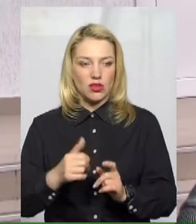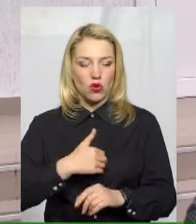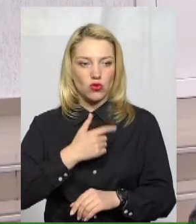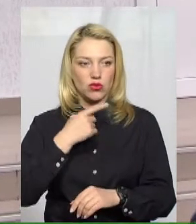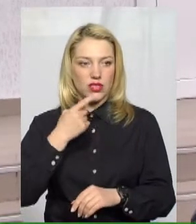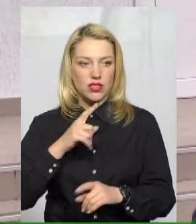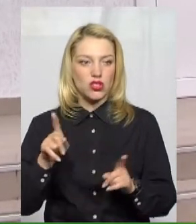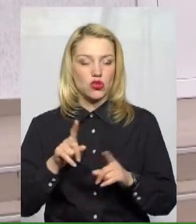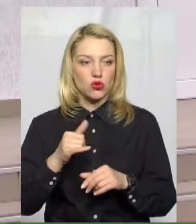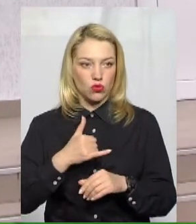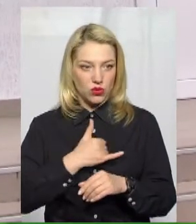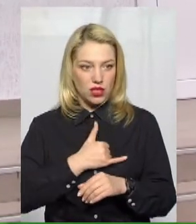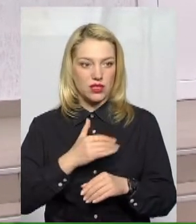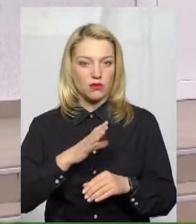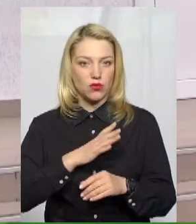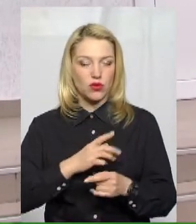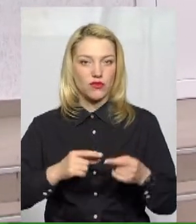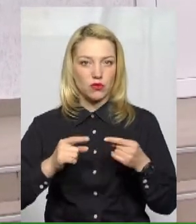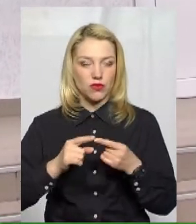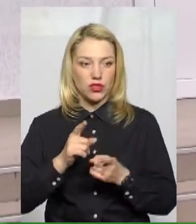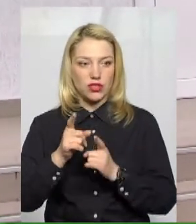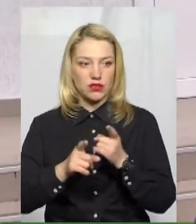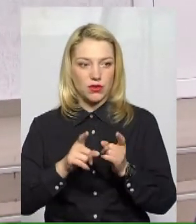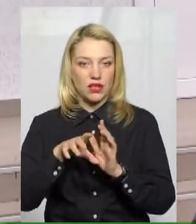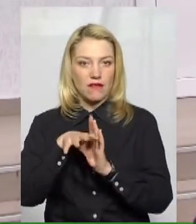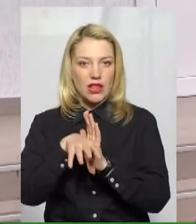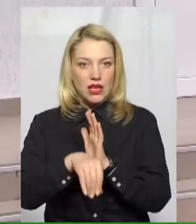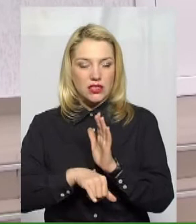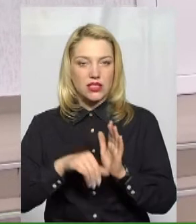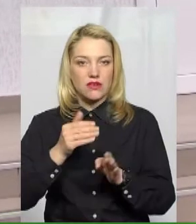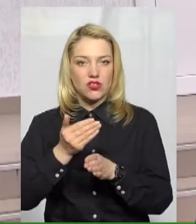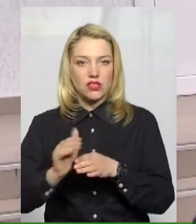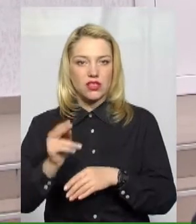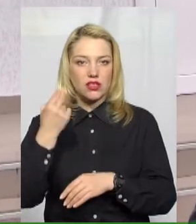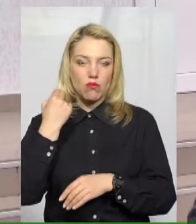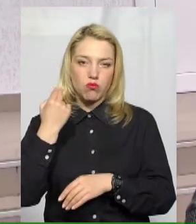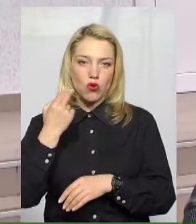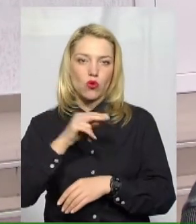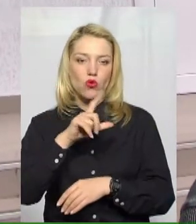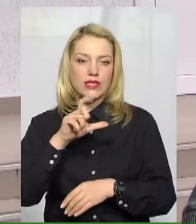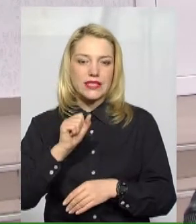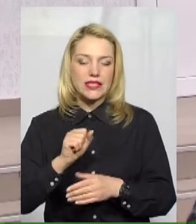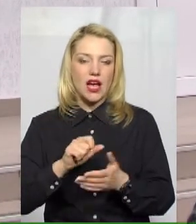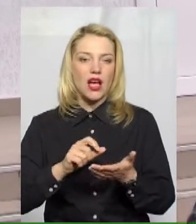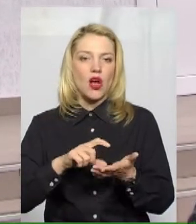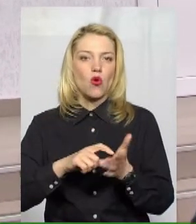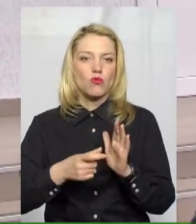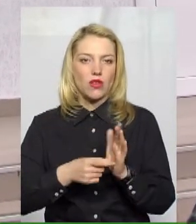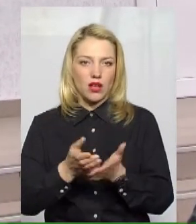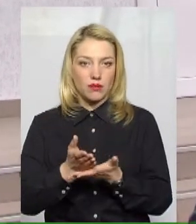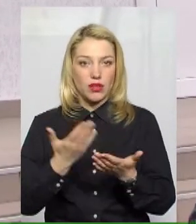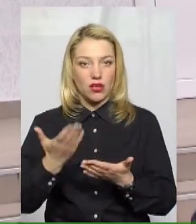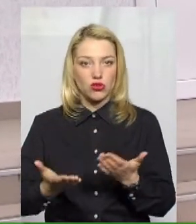були відповідні зміни внесені в частині боргу за житлово-комунальні послуги. Якщо законодавством було